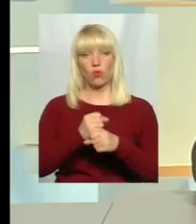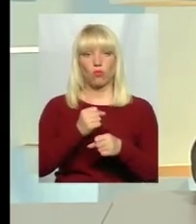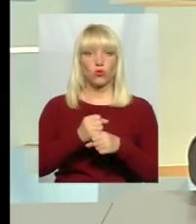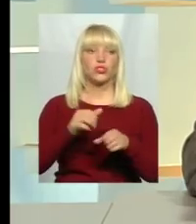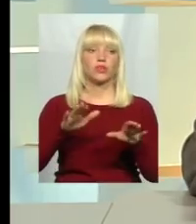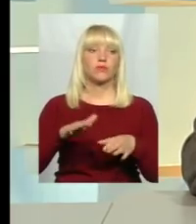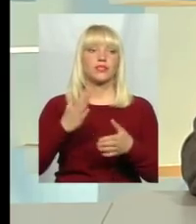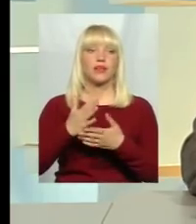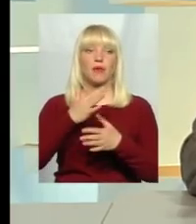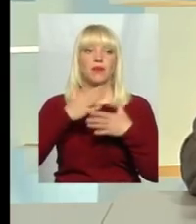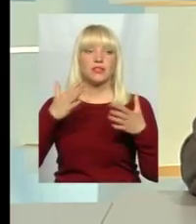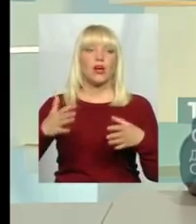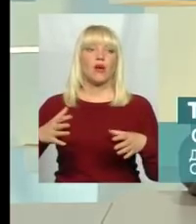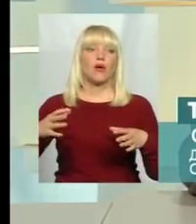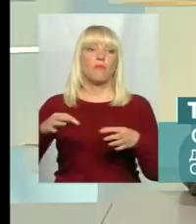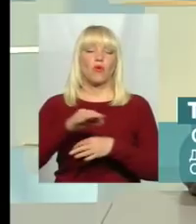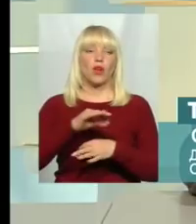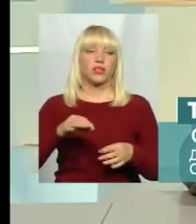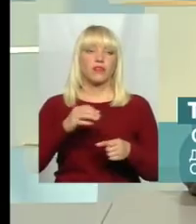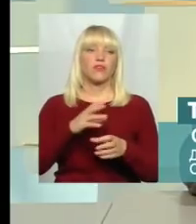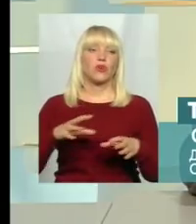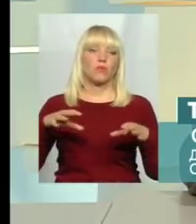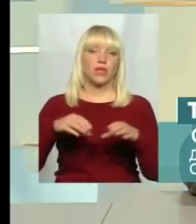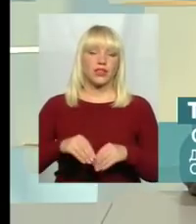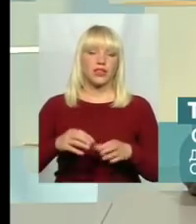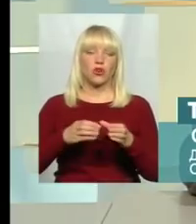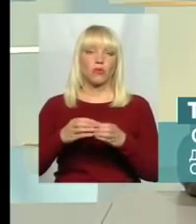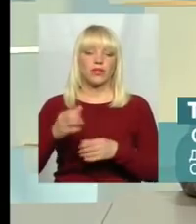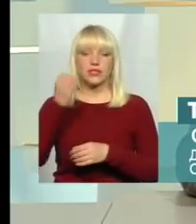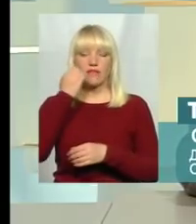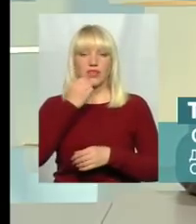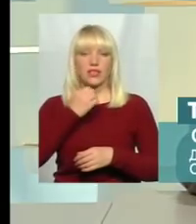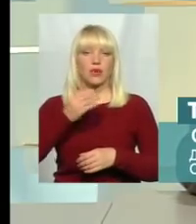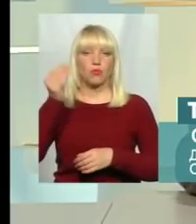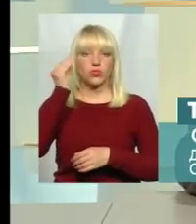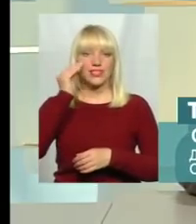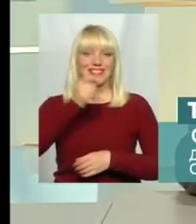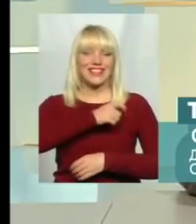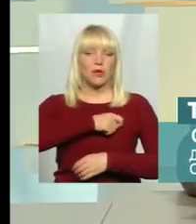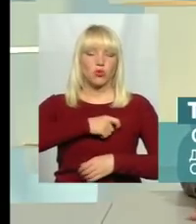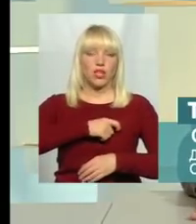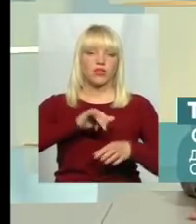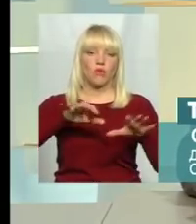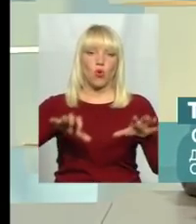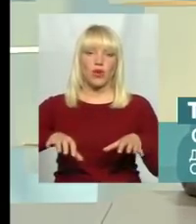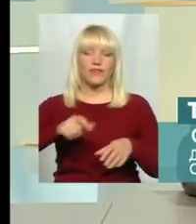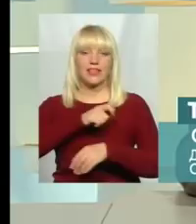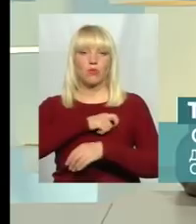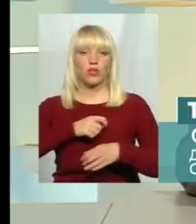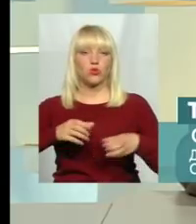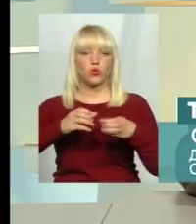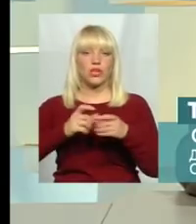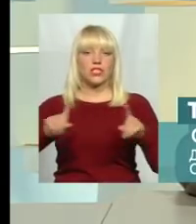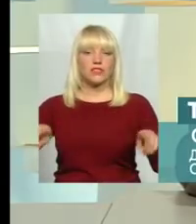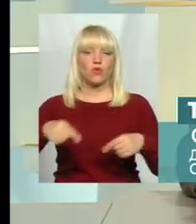прикладів в об'єднаних громадах, де саме завдяки позиції депутатів і голів, і депутатського корпусу створювалися робочі місця. Це